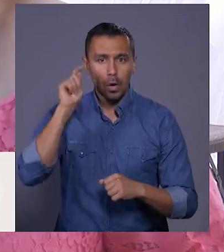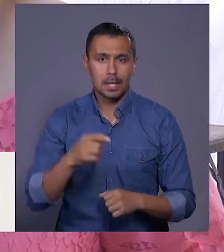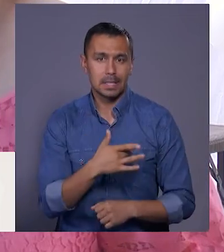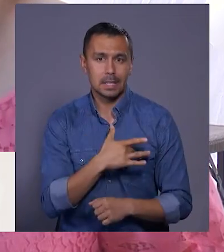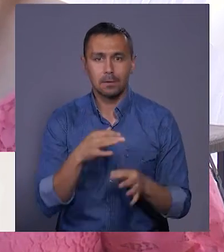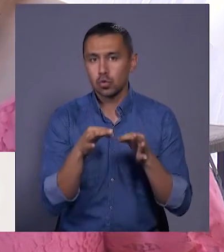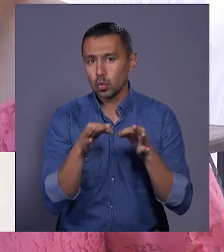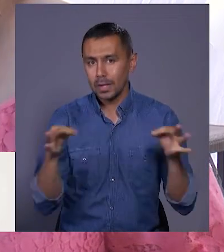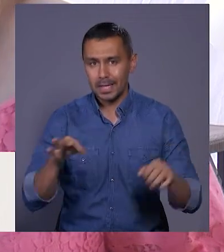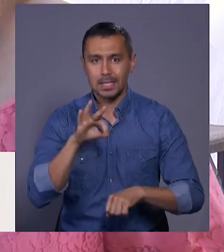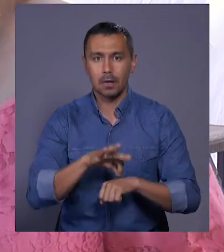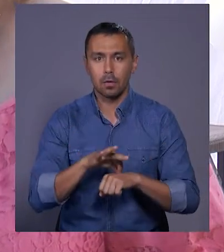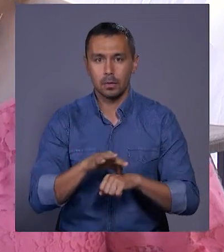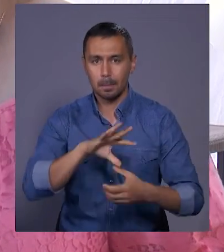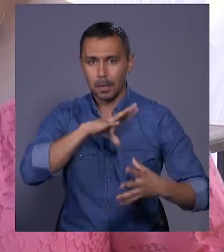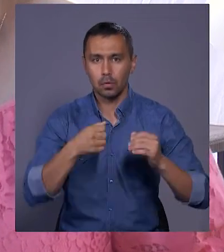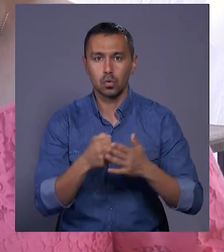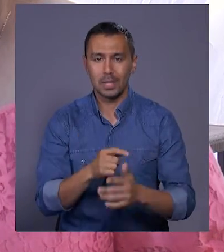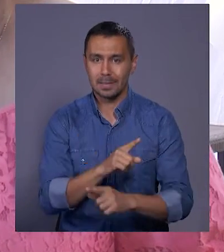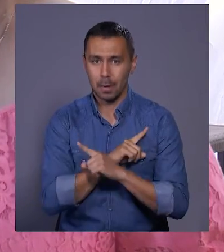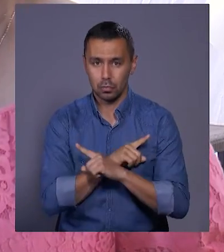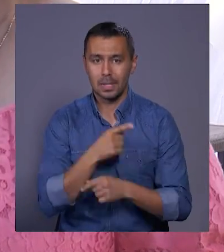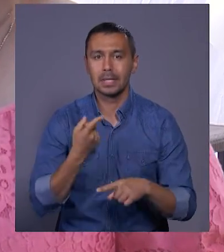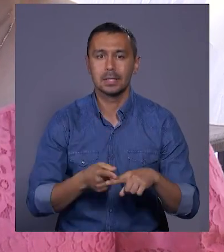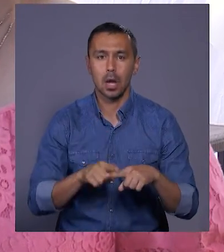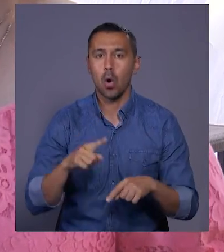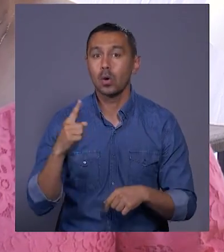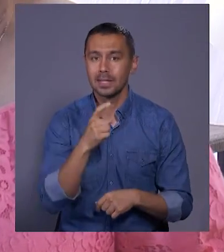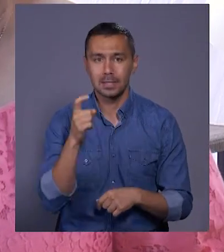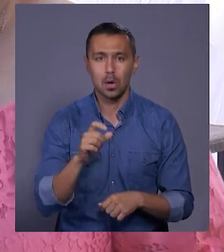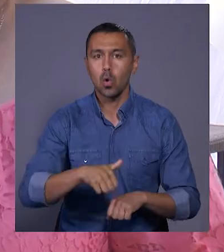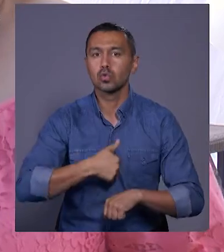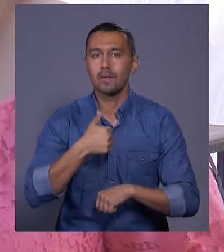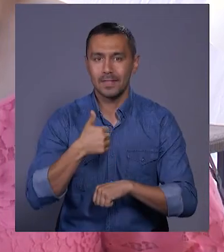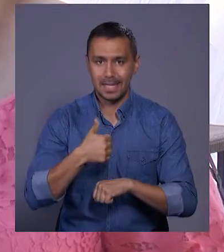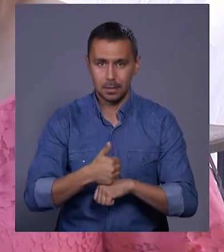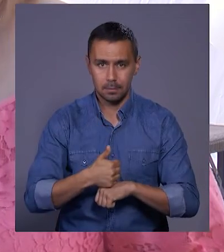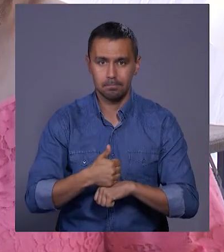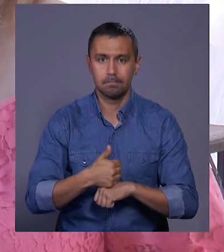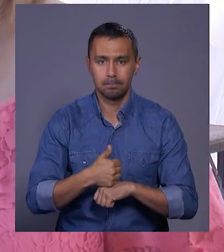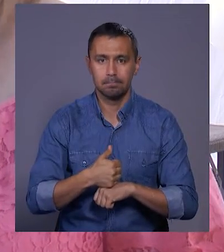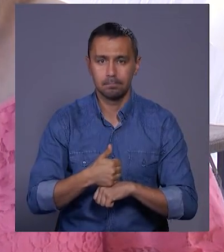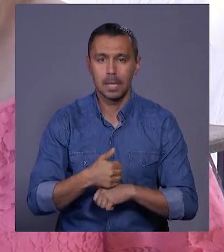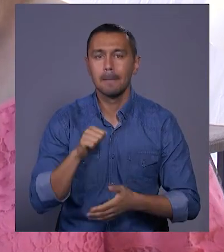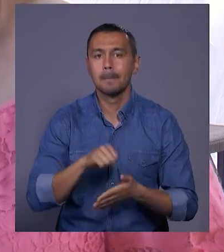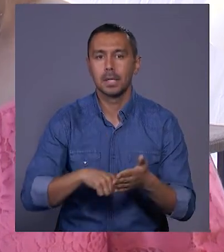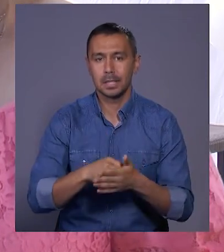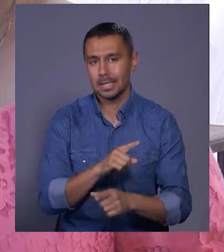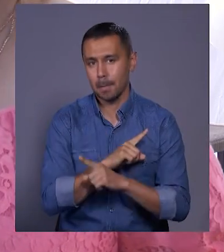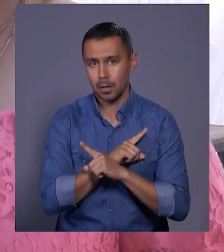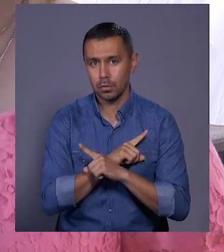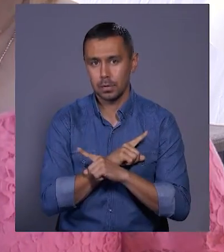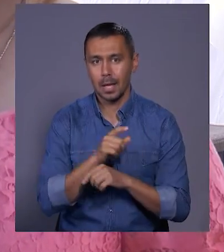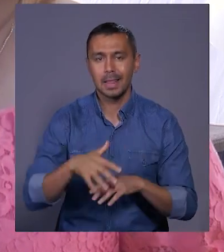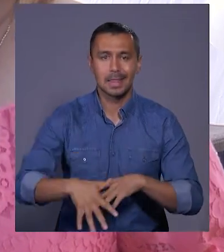то серцево-судинні захворювання призводять до смертності. Це один із основних причин смертності